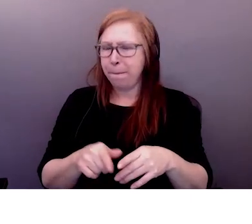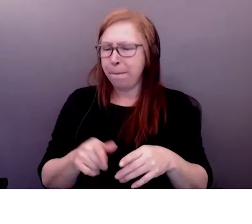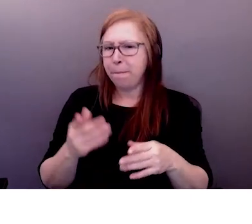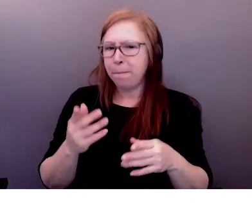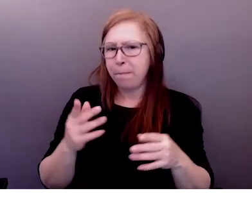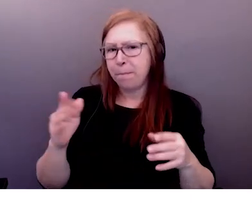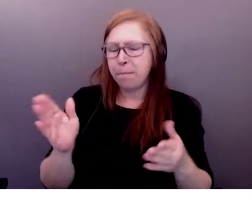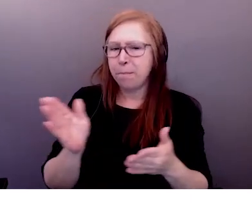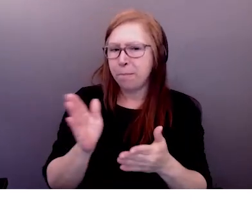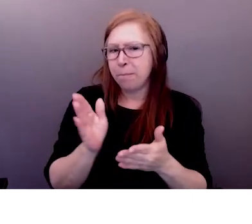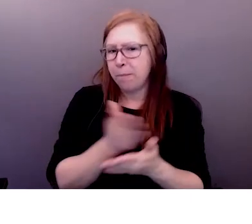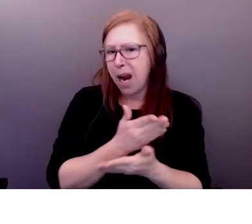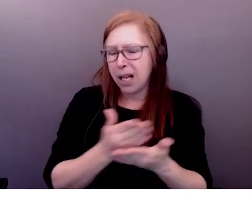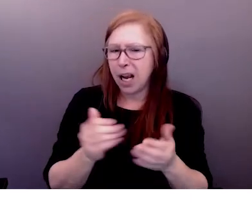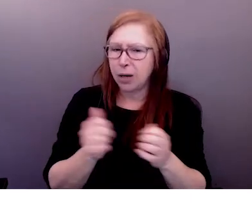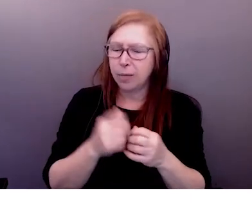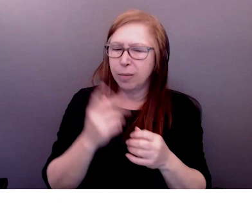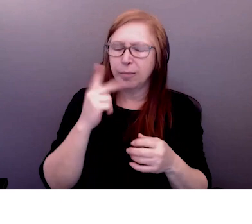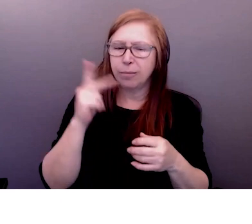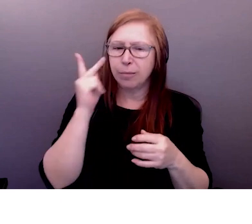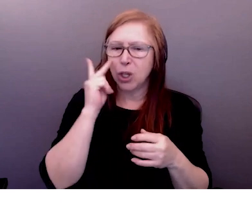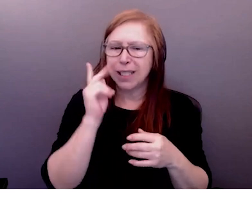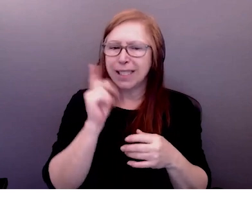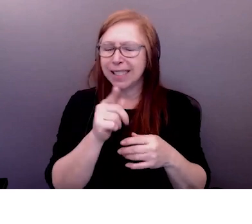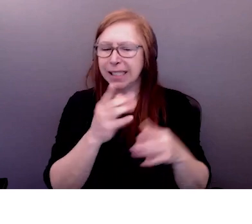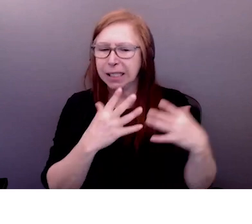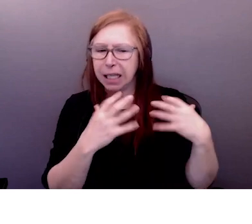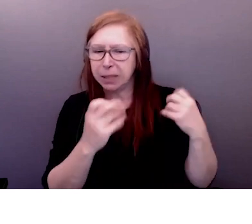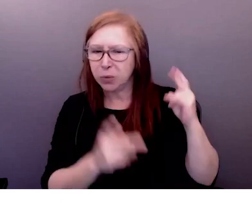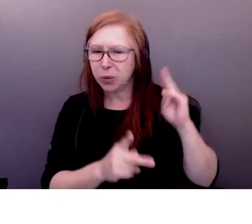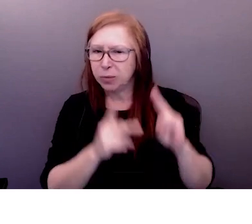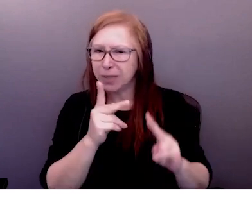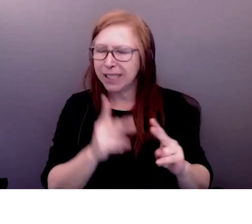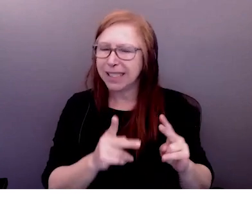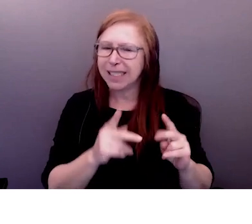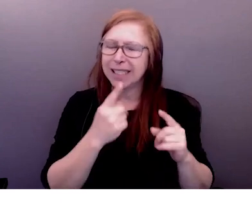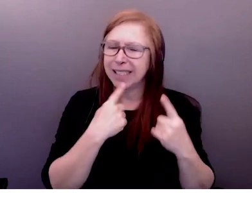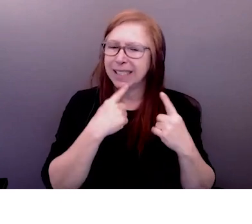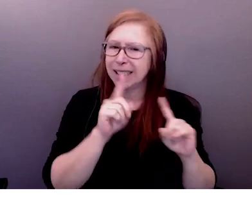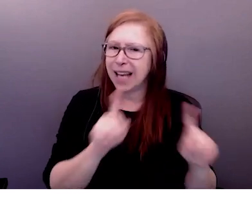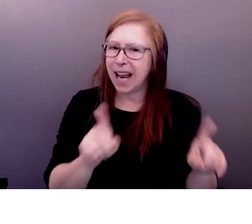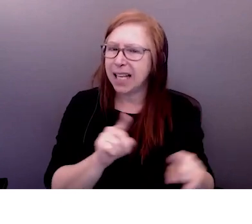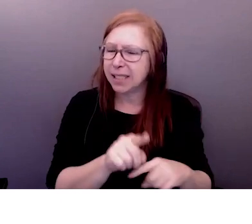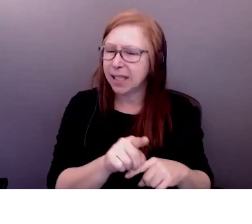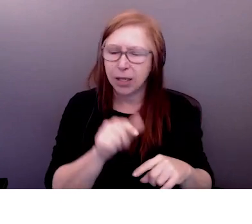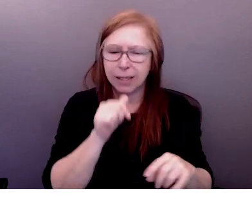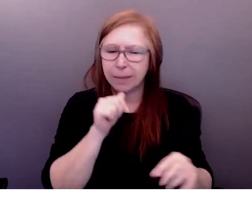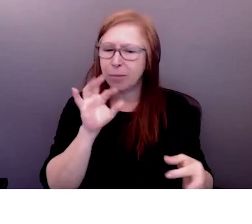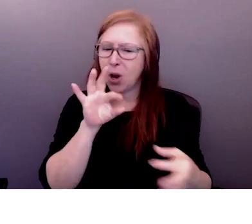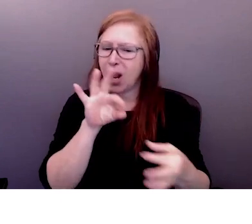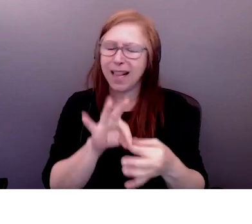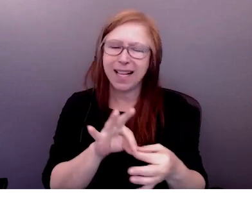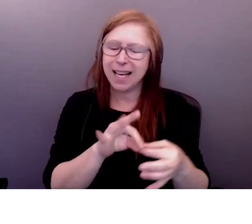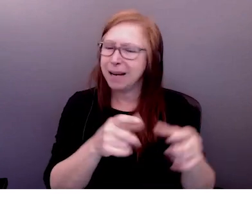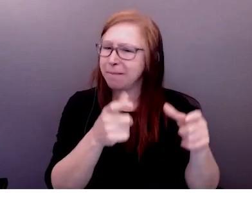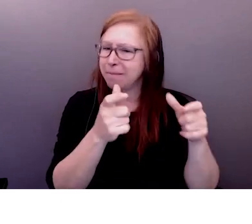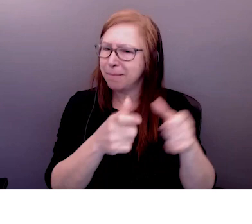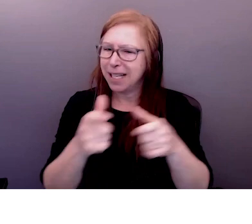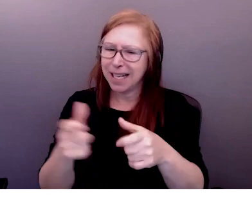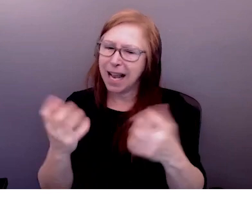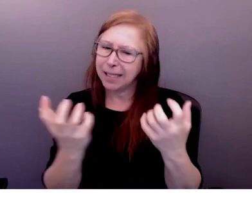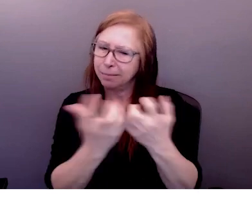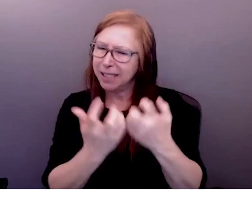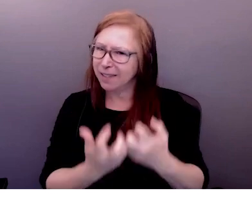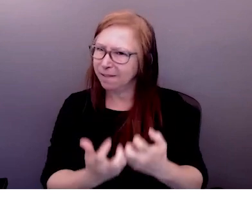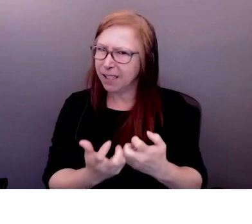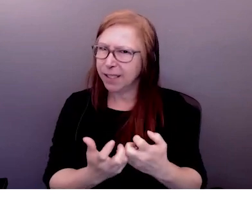que nous avons qui ne sont peut-être pas liés à des médailles spécifiques mais les termes en général que nous avons pour des groupes de personnes dont